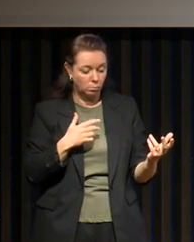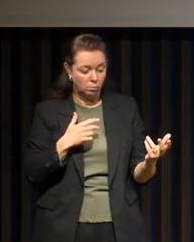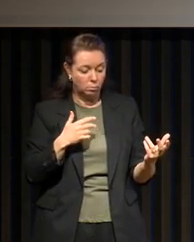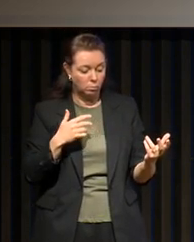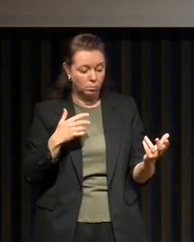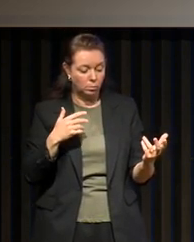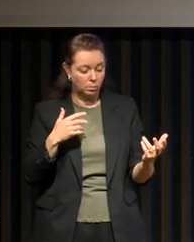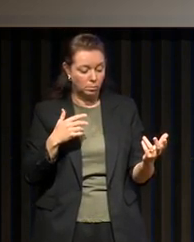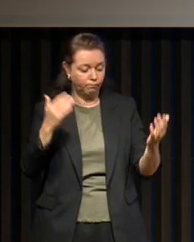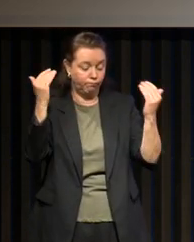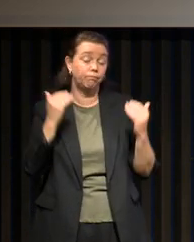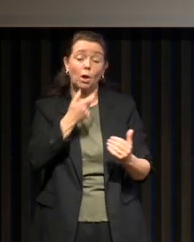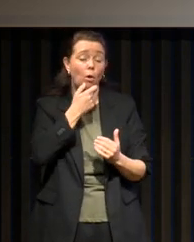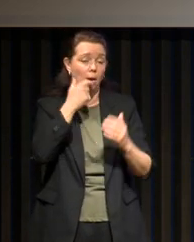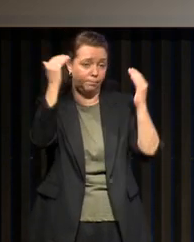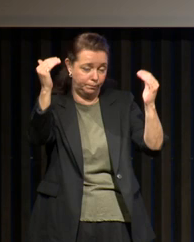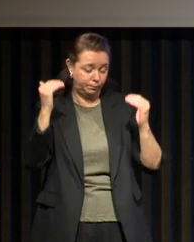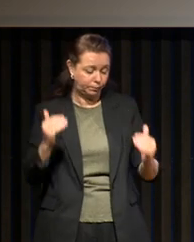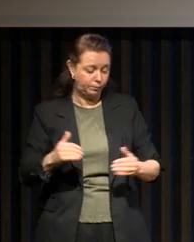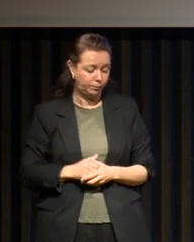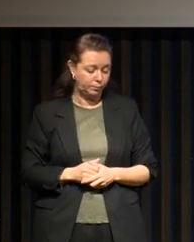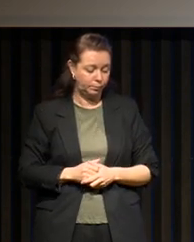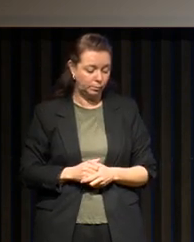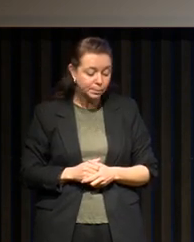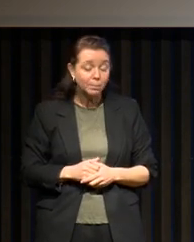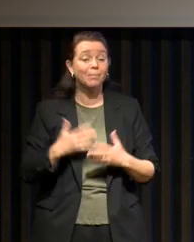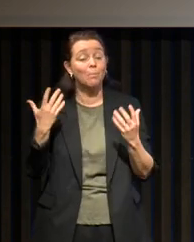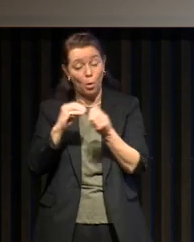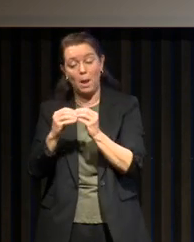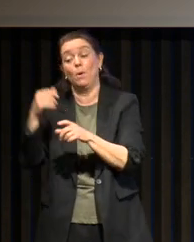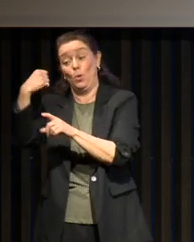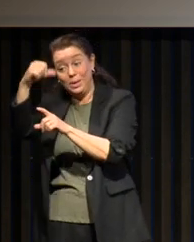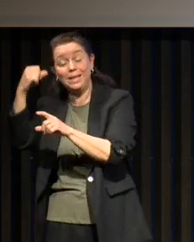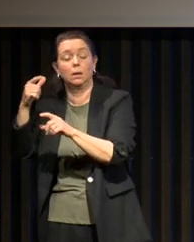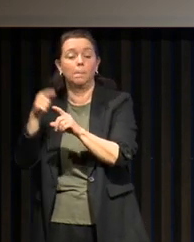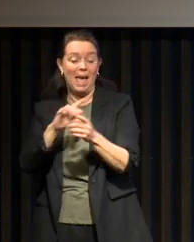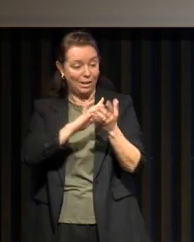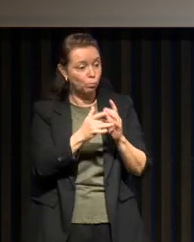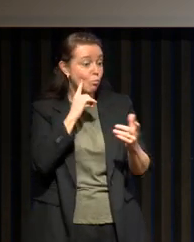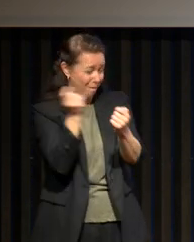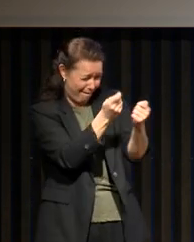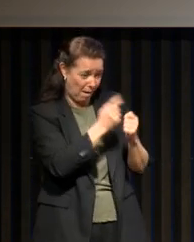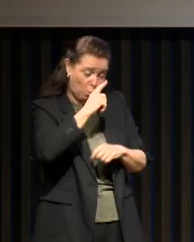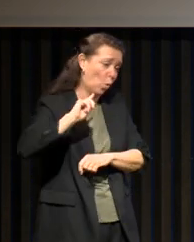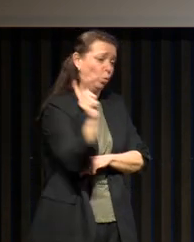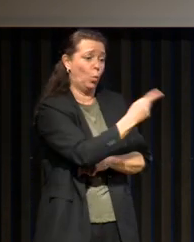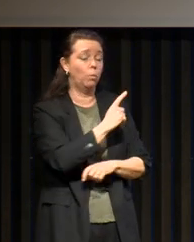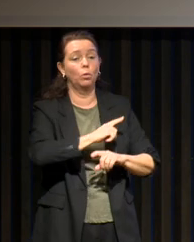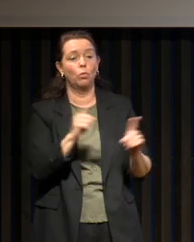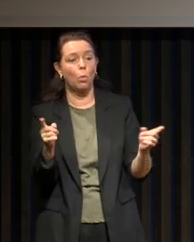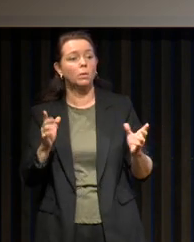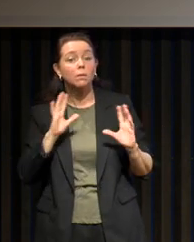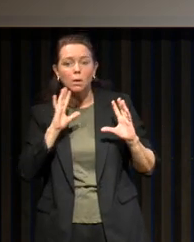Il y a not everyone fits the mold. Tout le monde ne rentre pas dans le moule. Et donc, une des questions qui se pose, c'est comment se